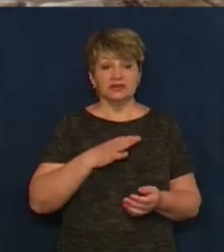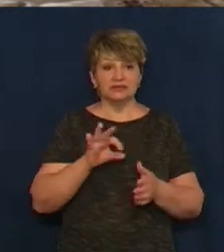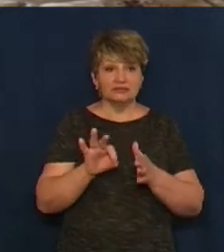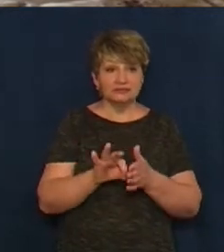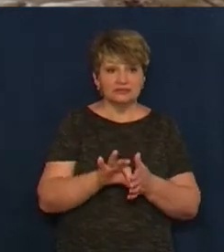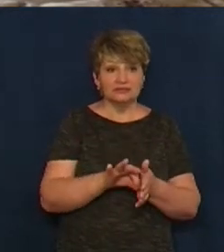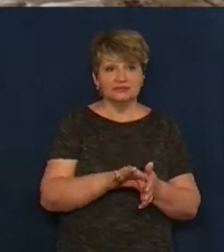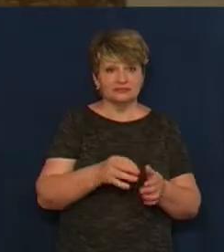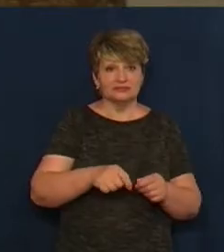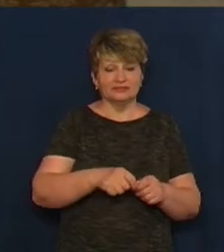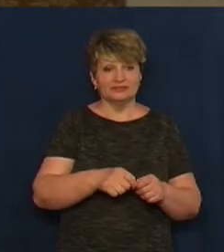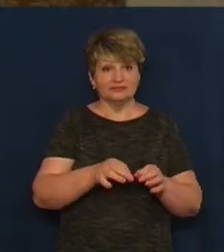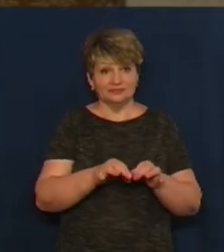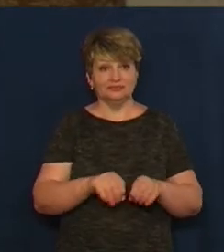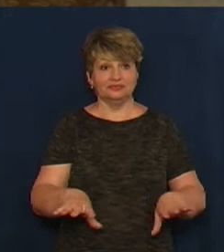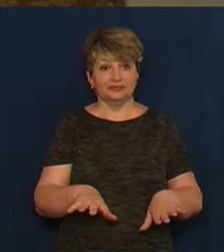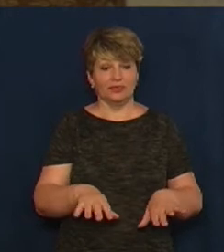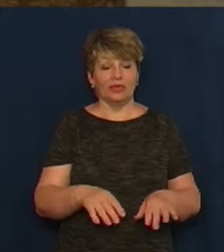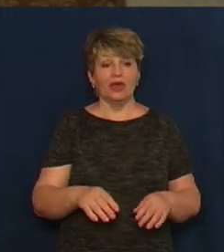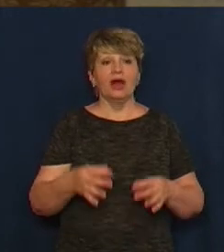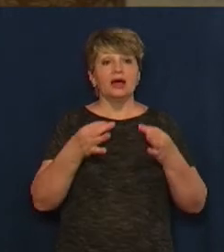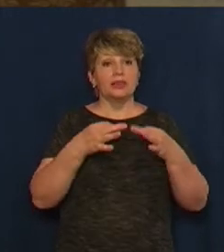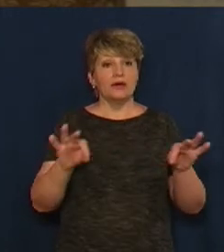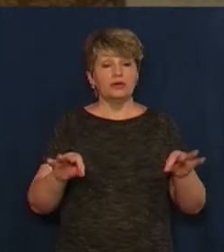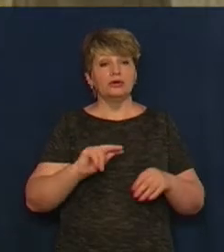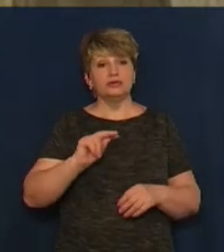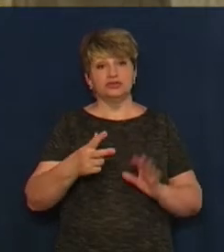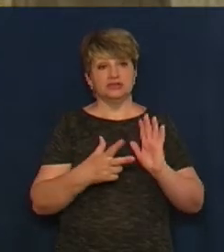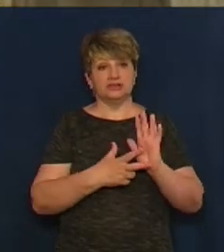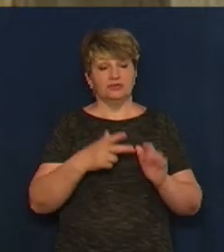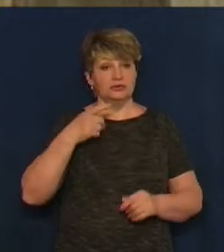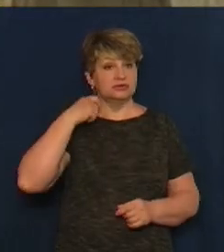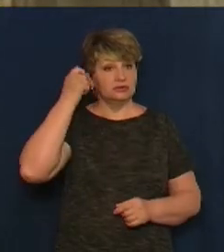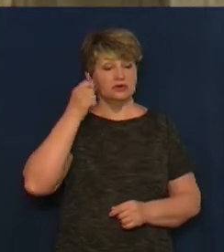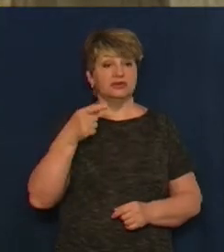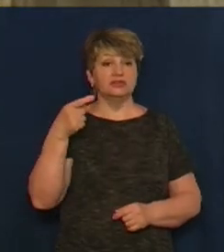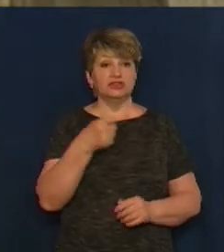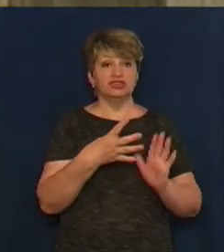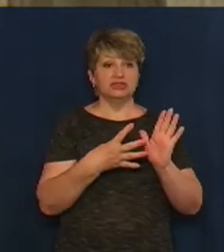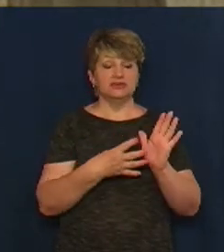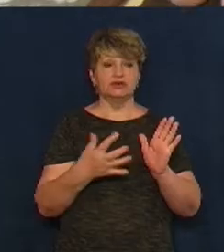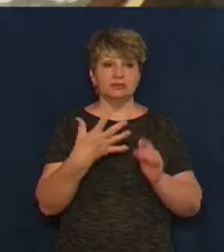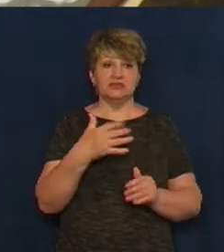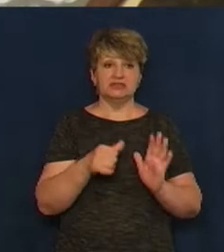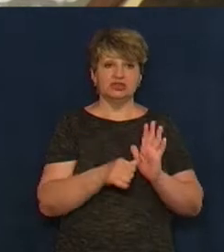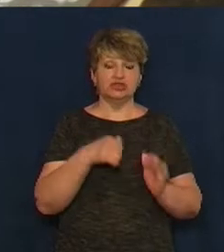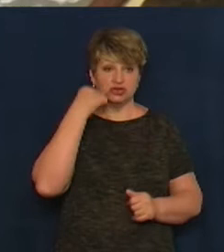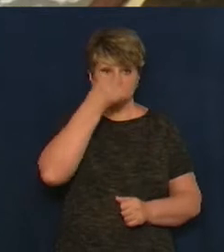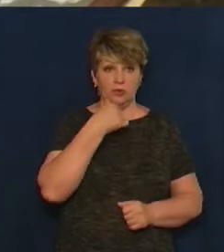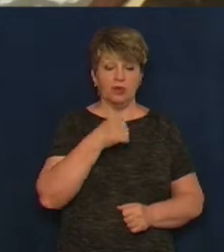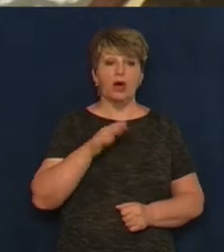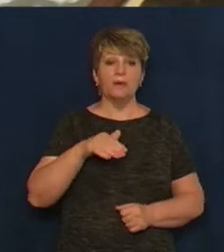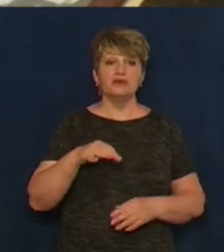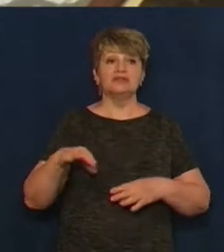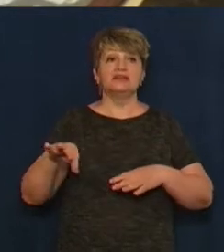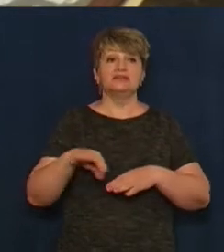І все. Вийти на волю жінка змогла через 8 років. У 1956-му опісля вийшла заміж,